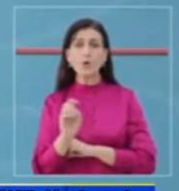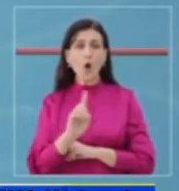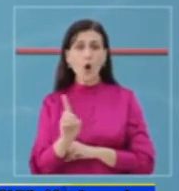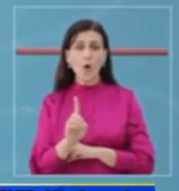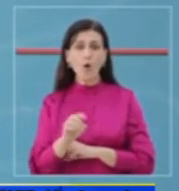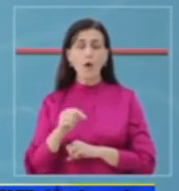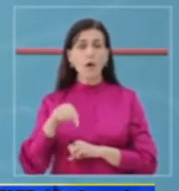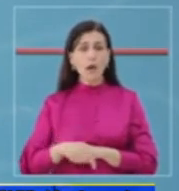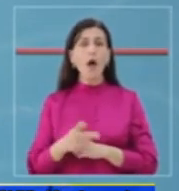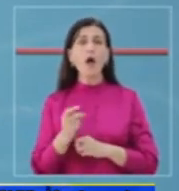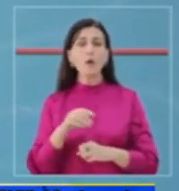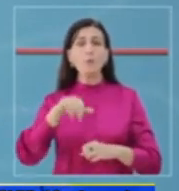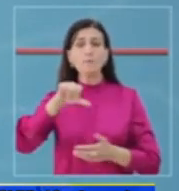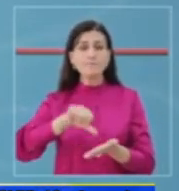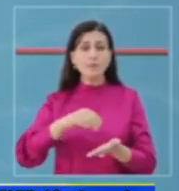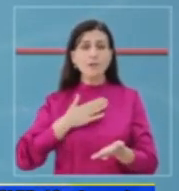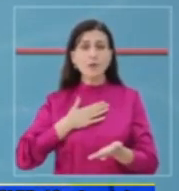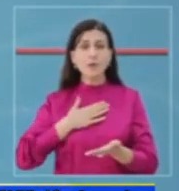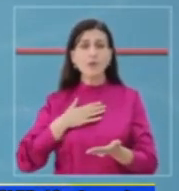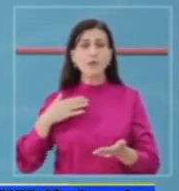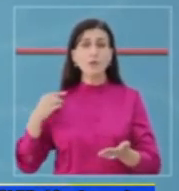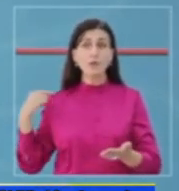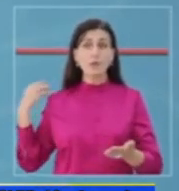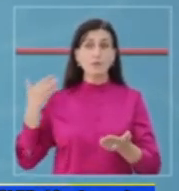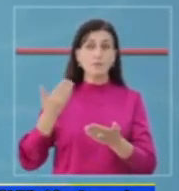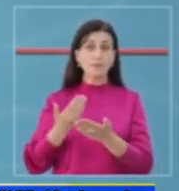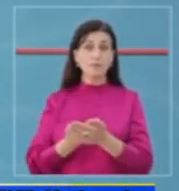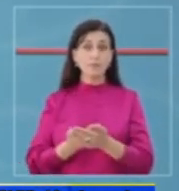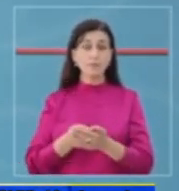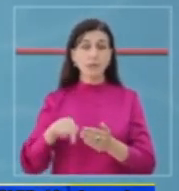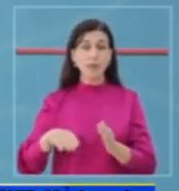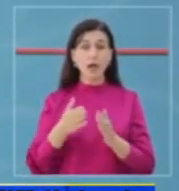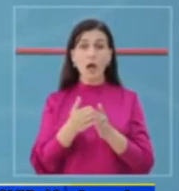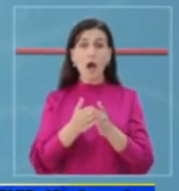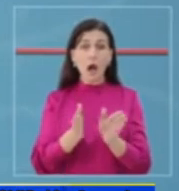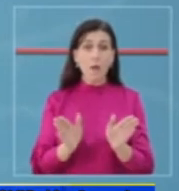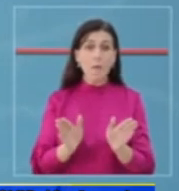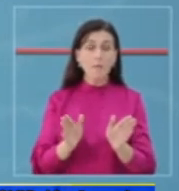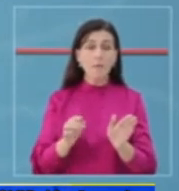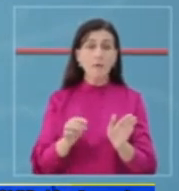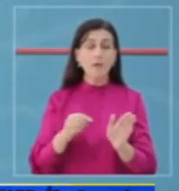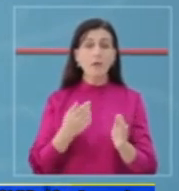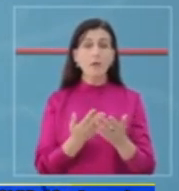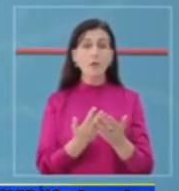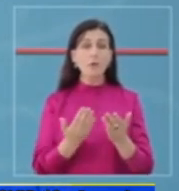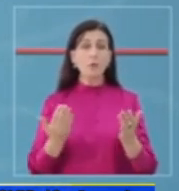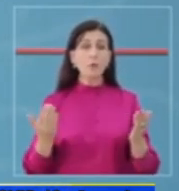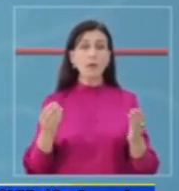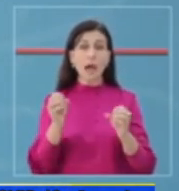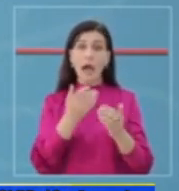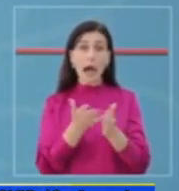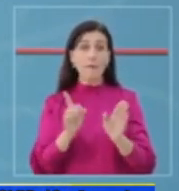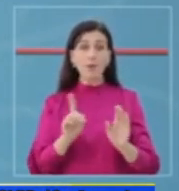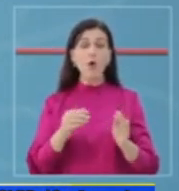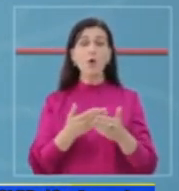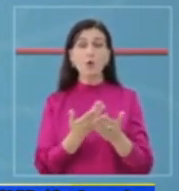vëndi jonë. Deri më tani, deri në filimin e hapjes masave, kishim një numër me një